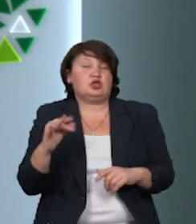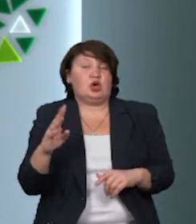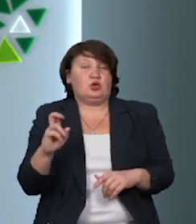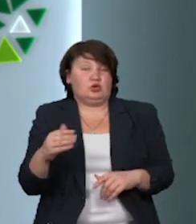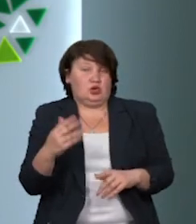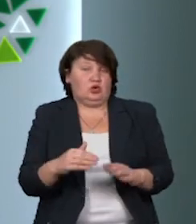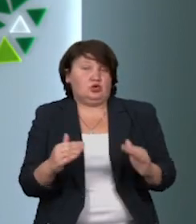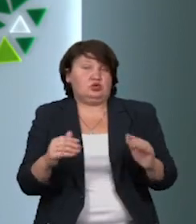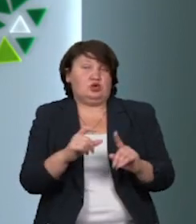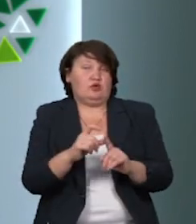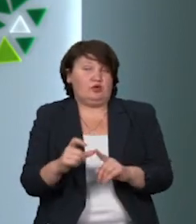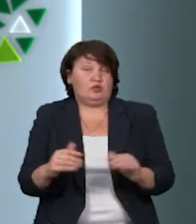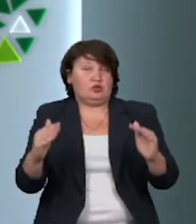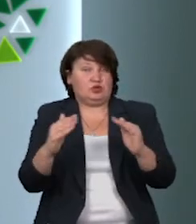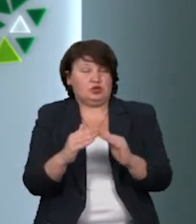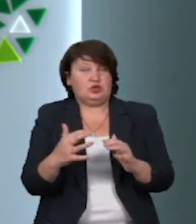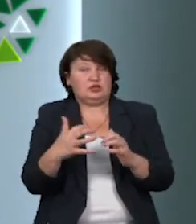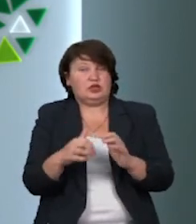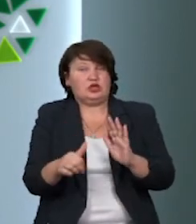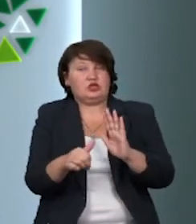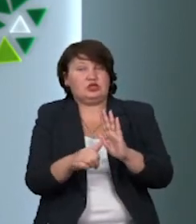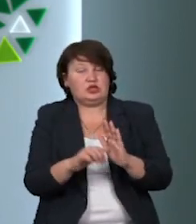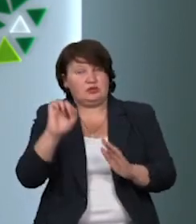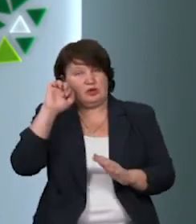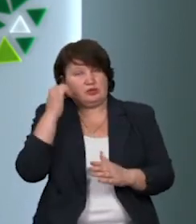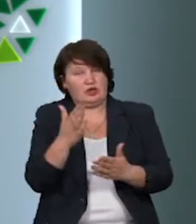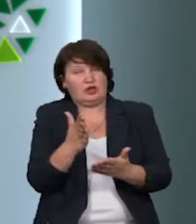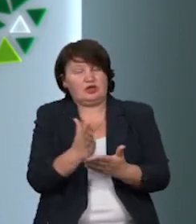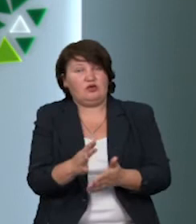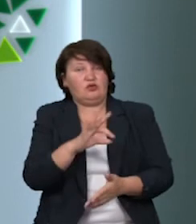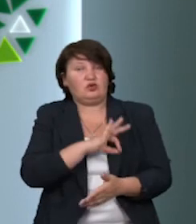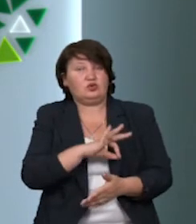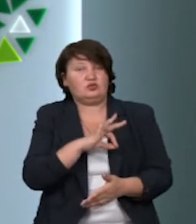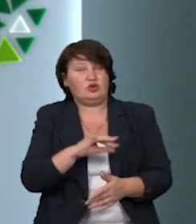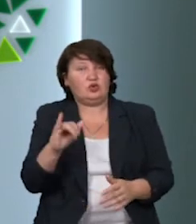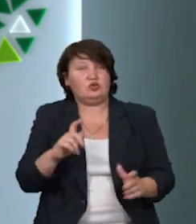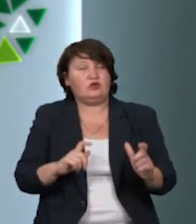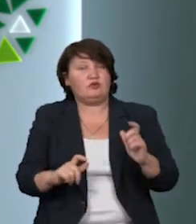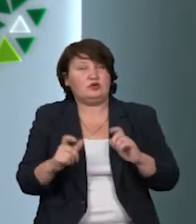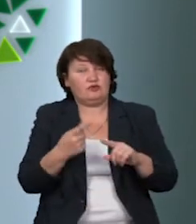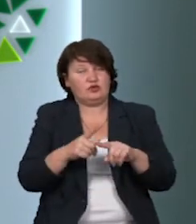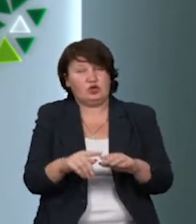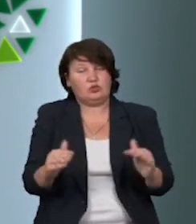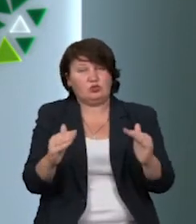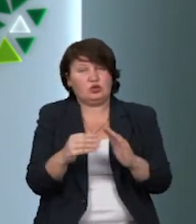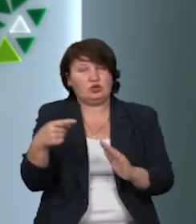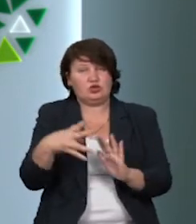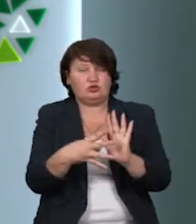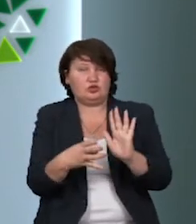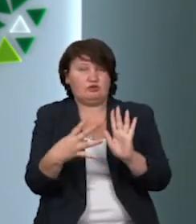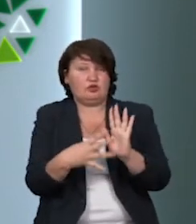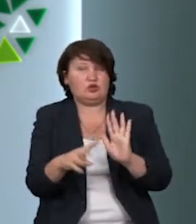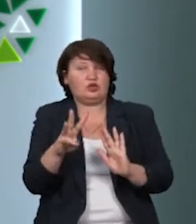будинок серед шести пам'яток архітектури у Франківську, що перебувають у користуванні університету. У цьому ж будинку з 1993